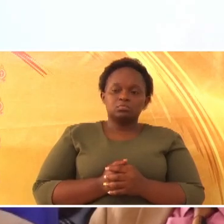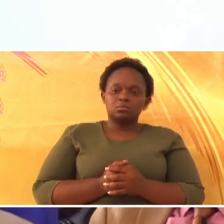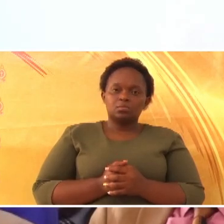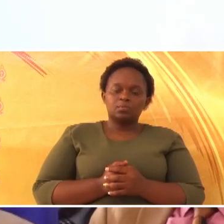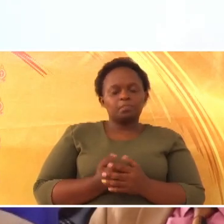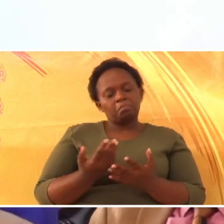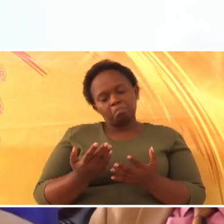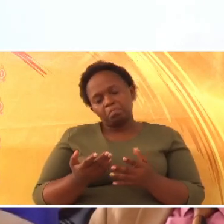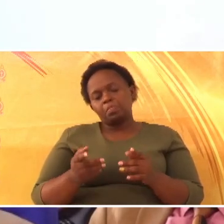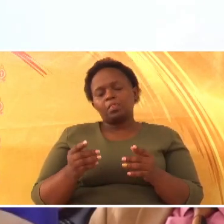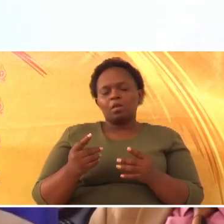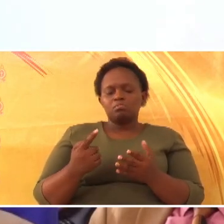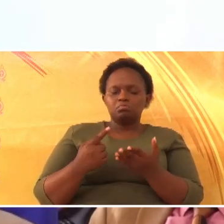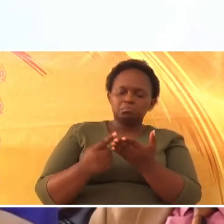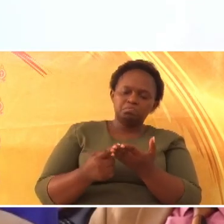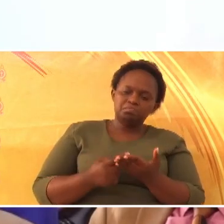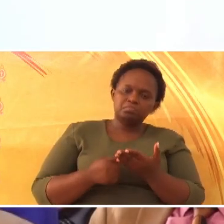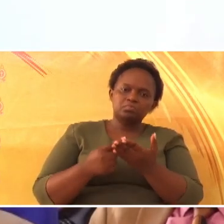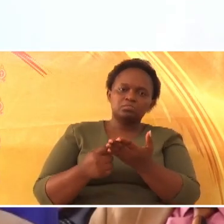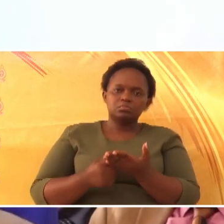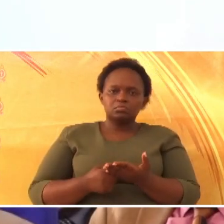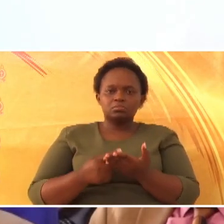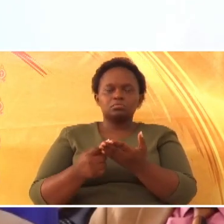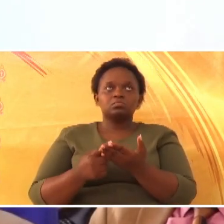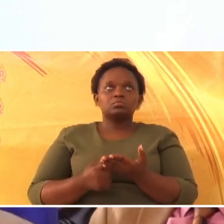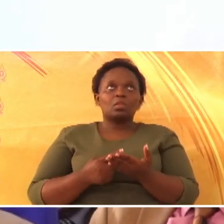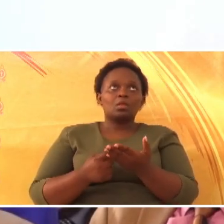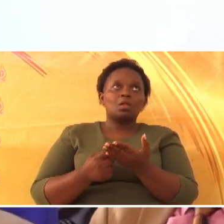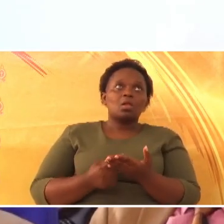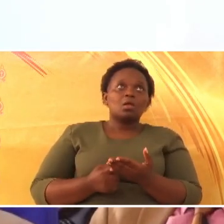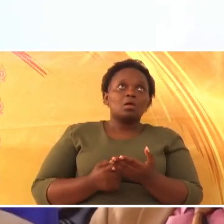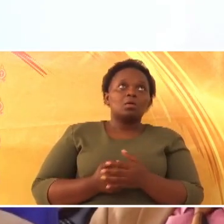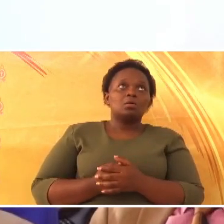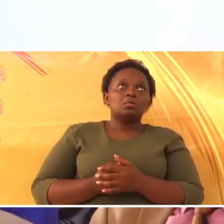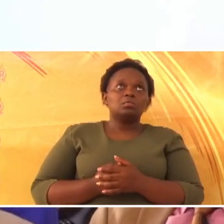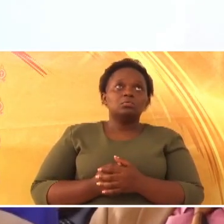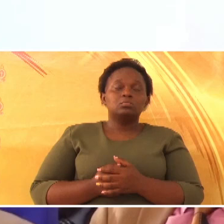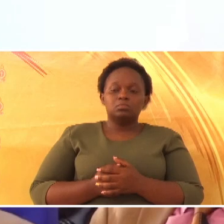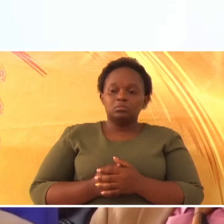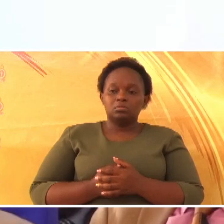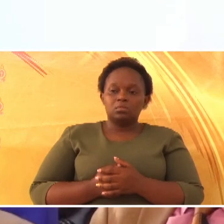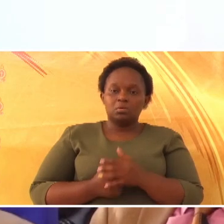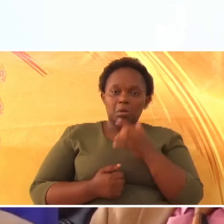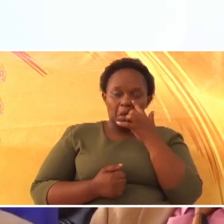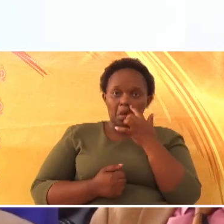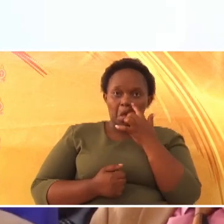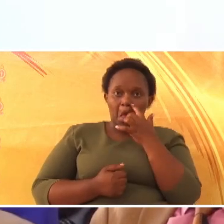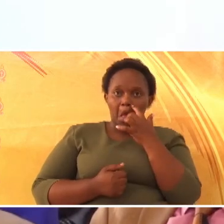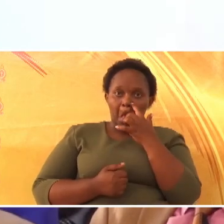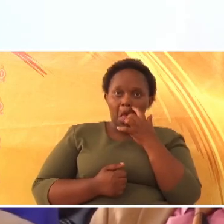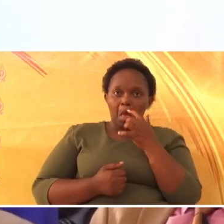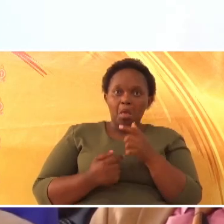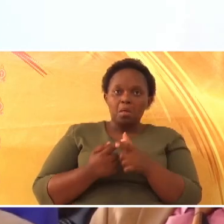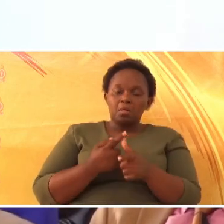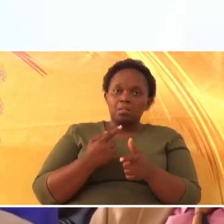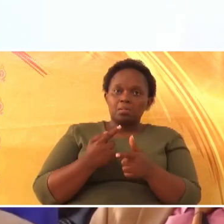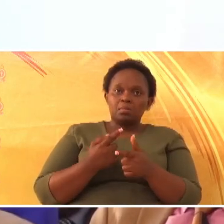Walibenderea, kuzungumza, na huo muenge, ukafanya nini? Ukapoa, ukazima.